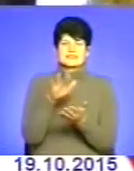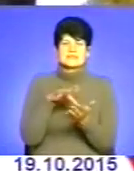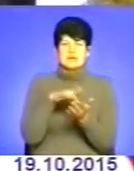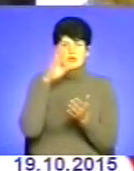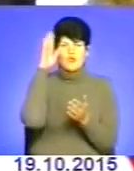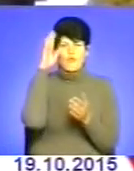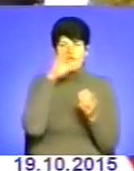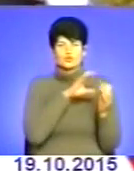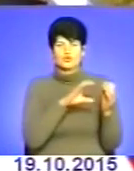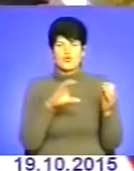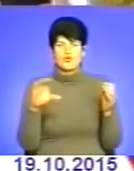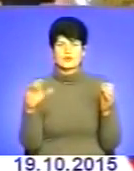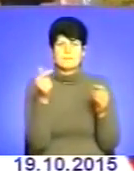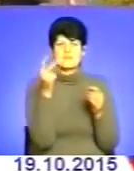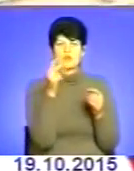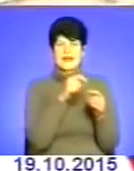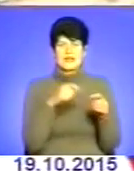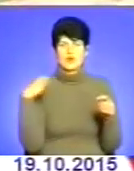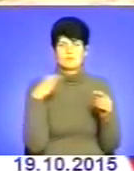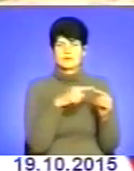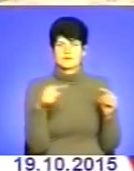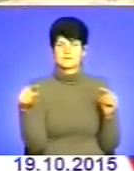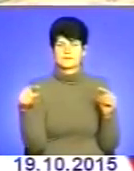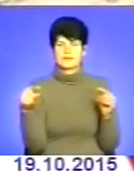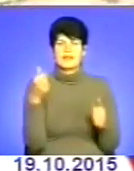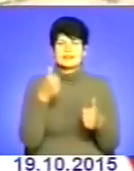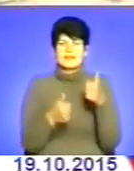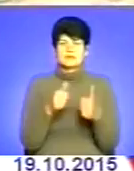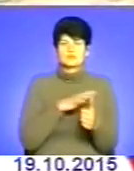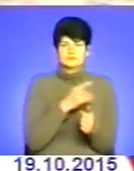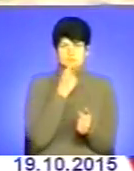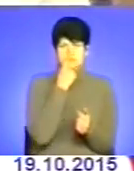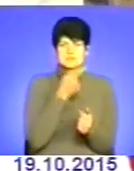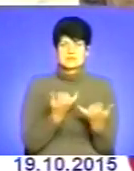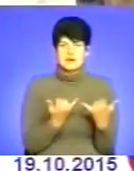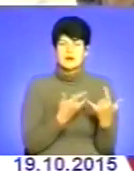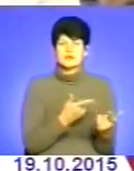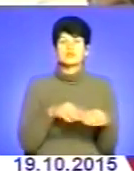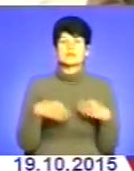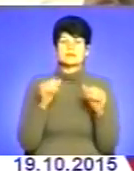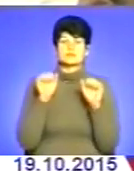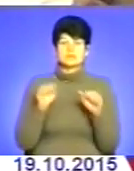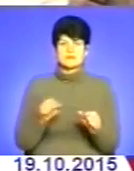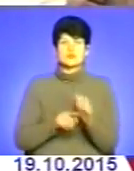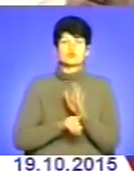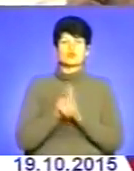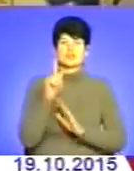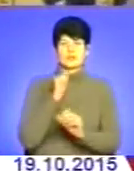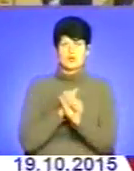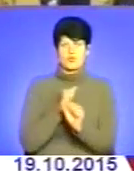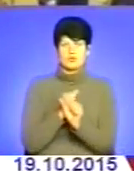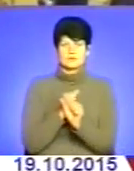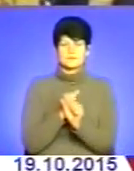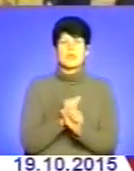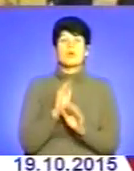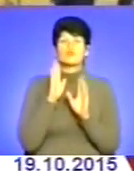протяжністю понад півтора кілометра Тендер відбувся лише зараз, що дасть змогу нарешті розпочати роботи Буде